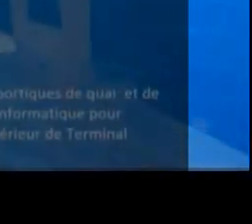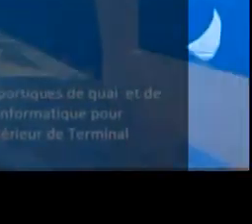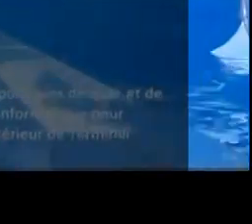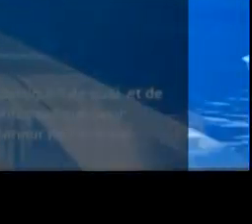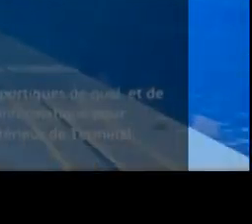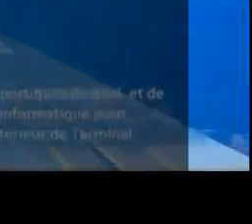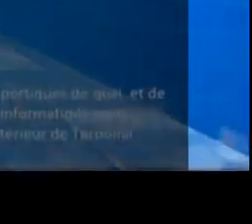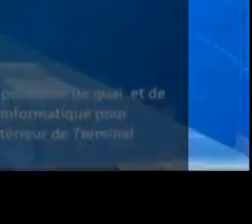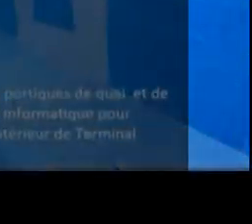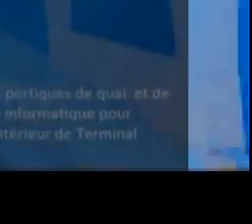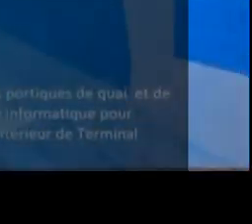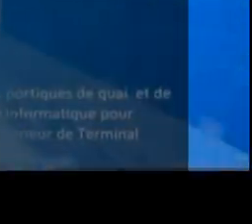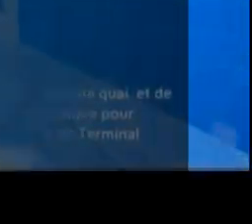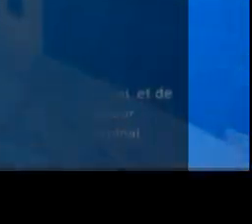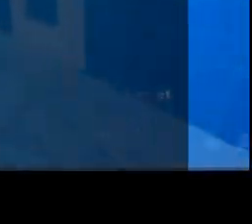merci